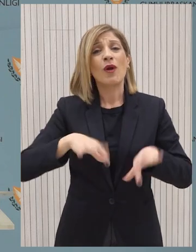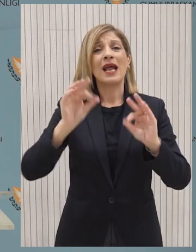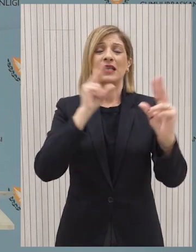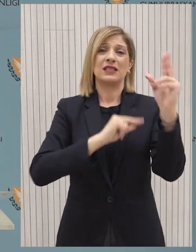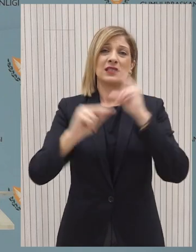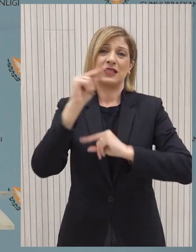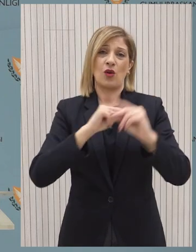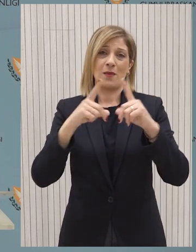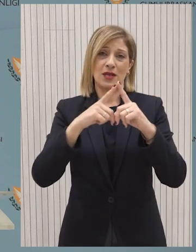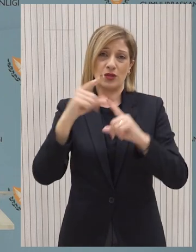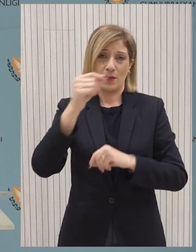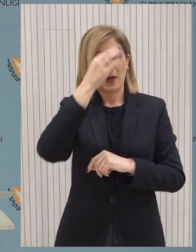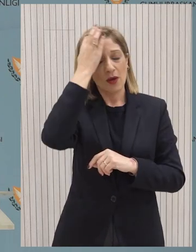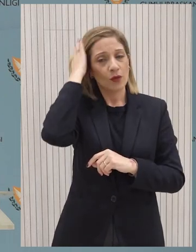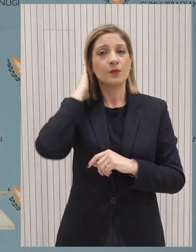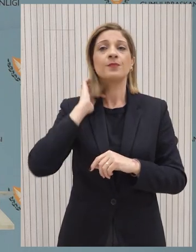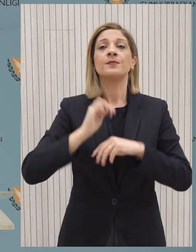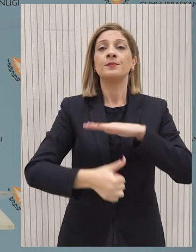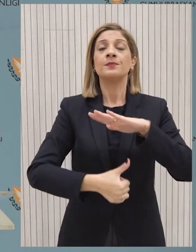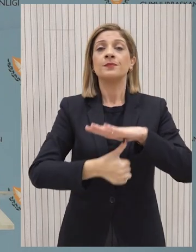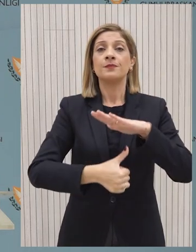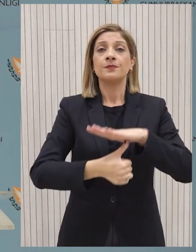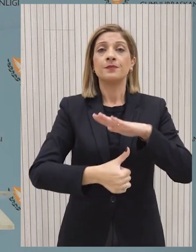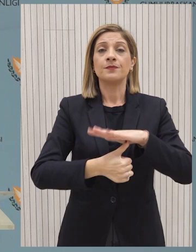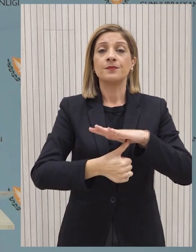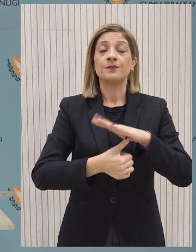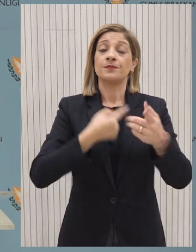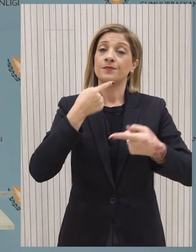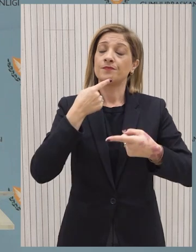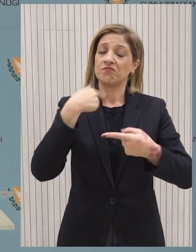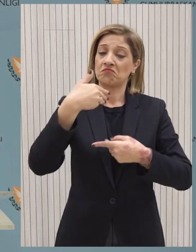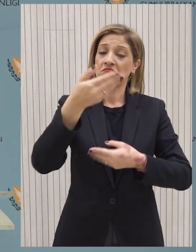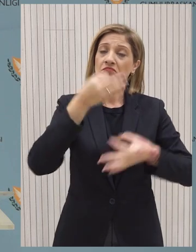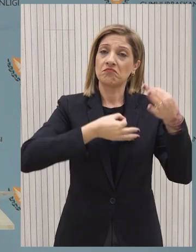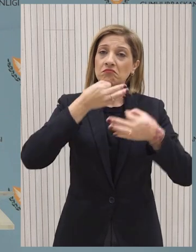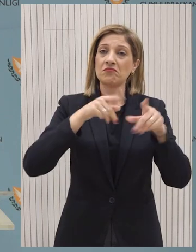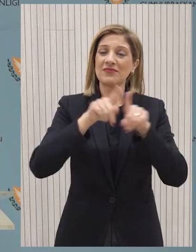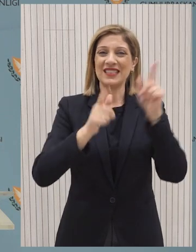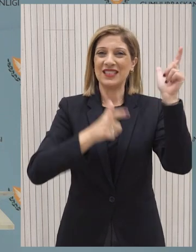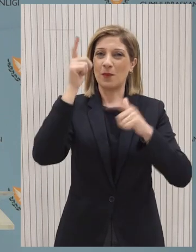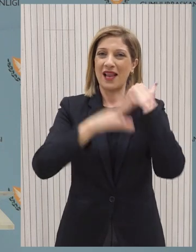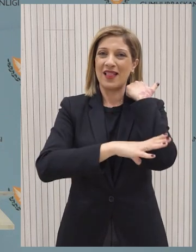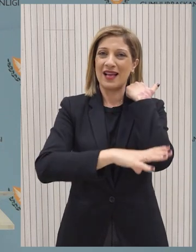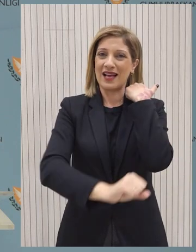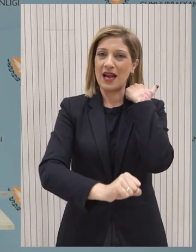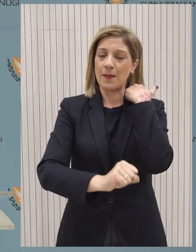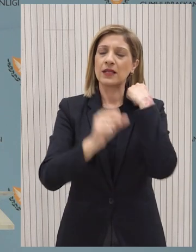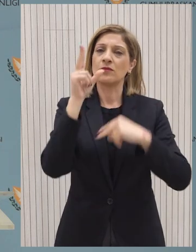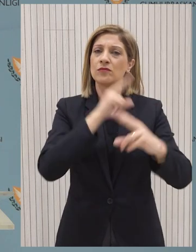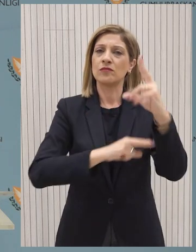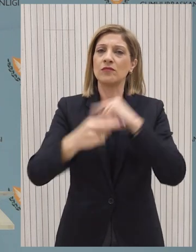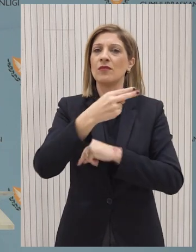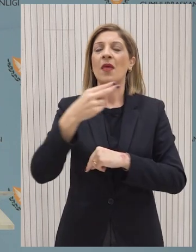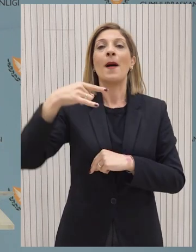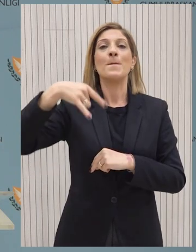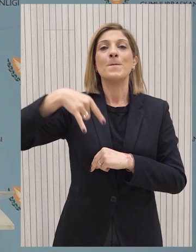διαπραγματεύσεων για τον Κυπριακό. Ο πρόεδρος της Δημοκρατίας θα συζητήσει επίσης με τον Γενικό Γραμματέα των Ηνωμένων Εθνών τις τελευταίες εξελίξεις